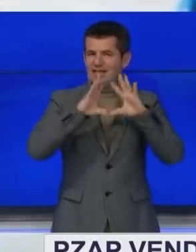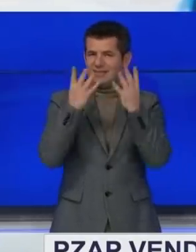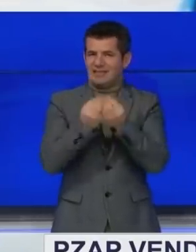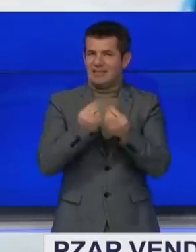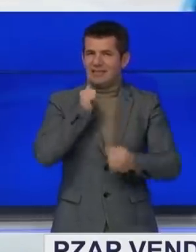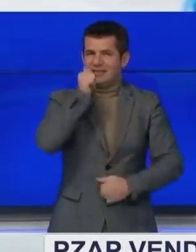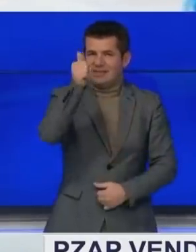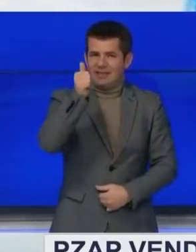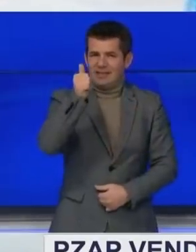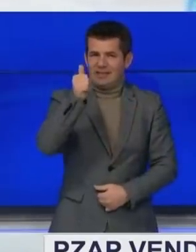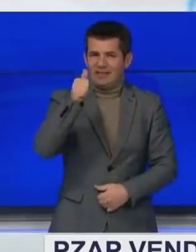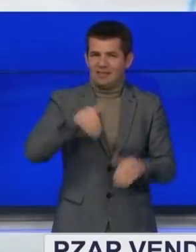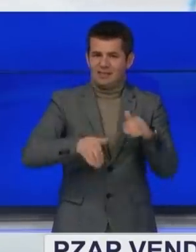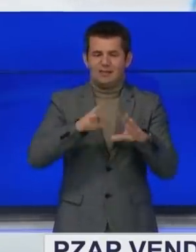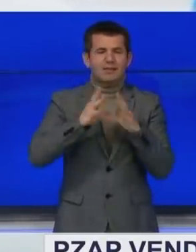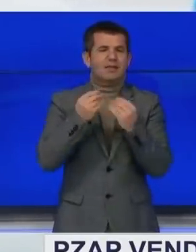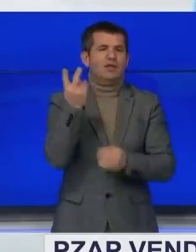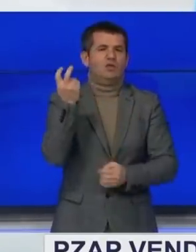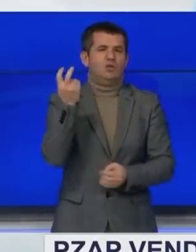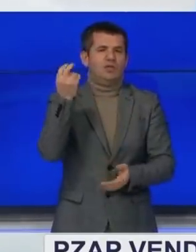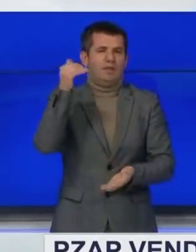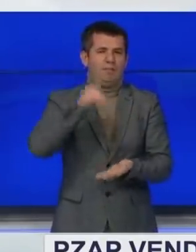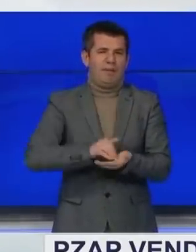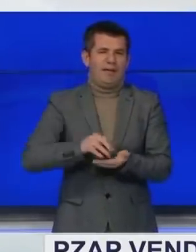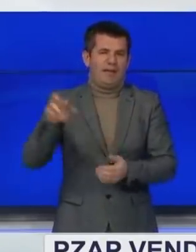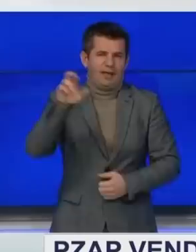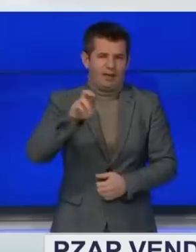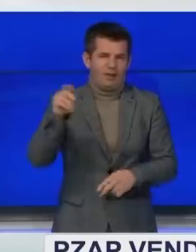zgjedjeve të shqiptoj gjoba ambi 200.000 euro.